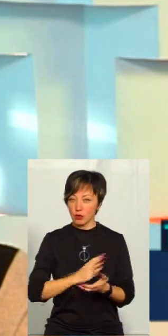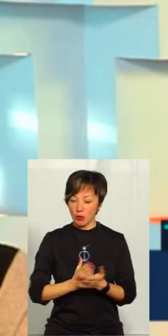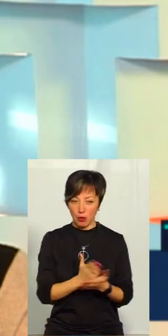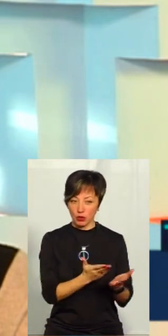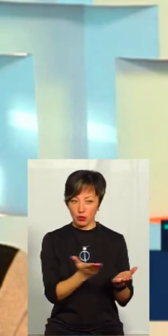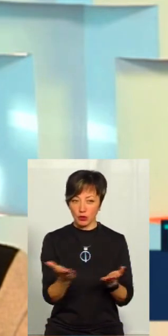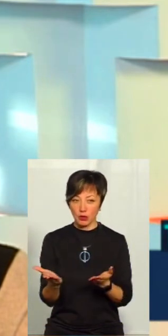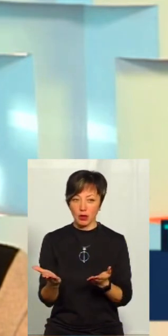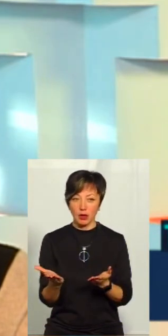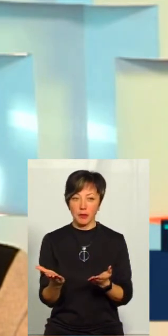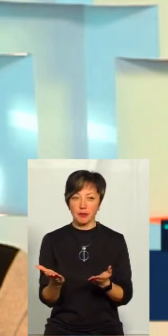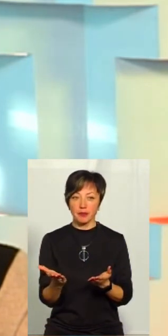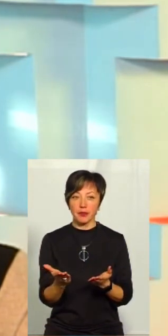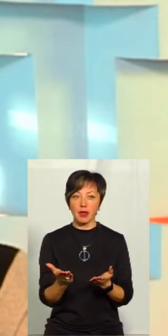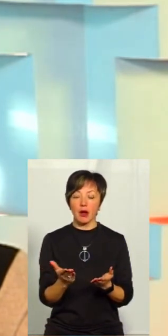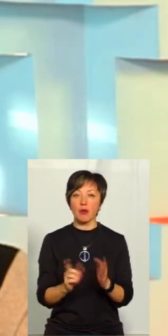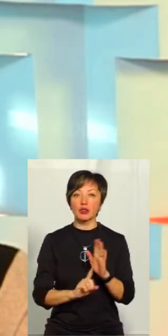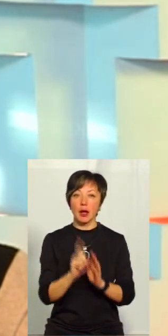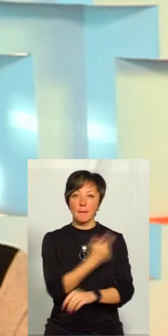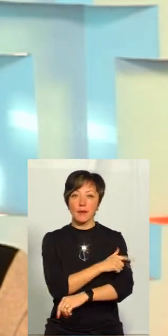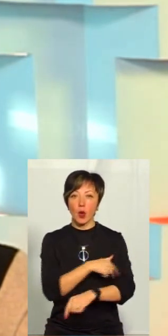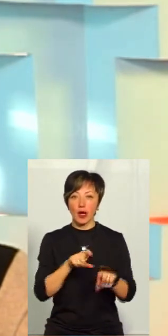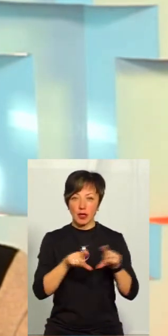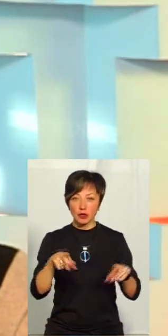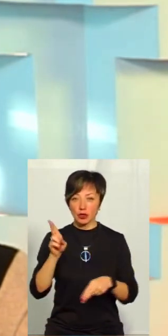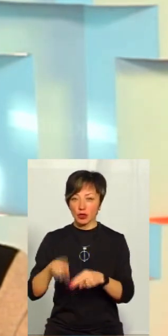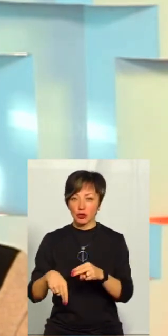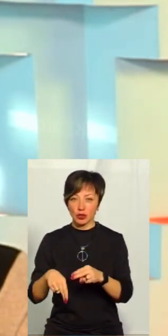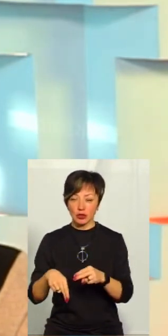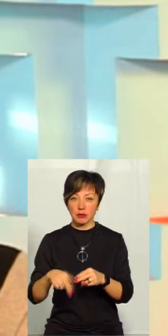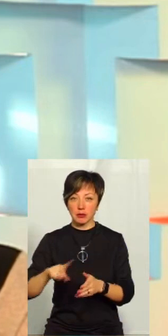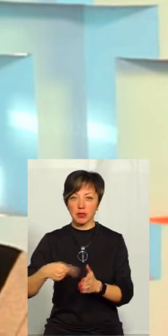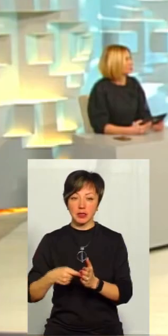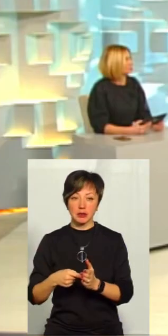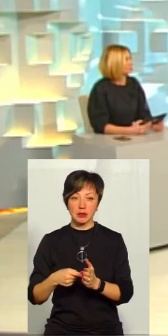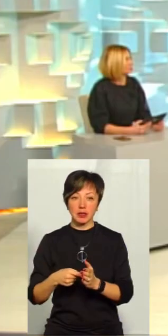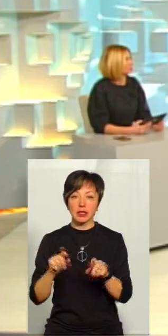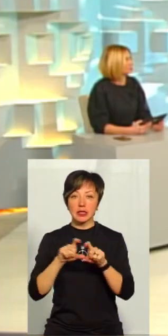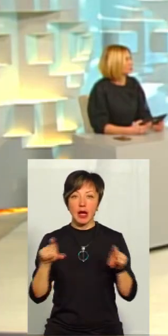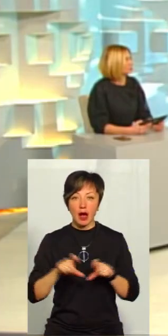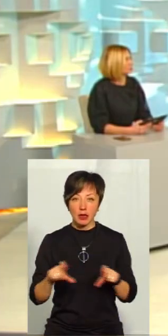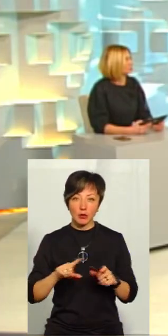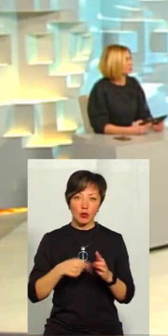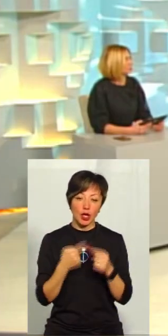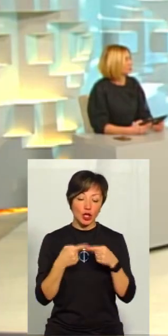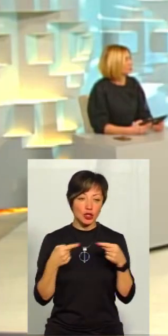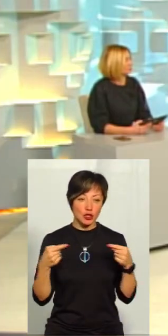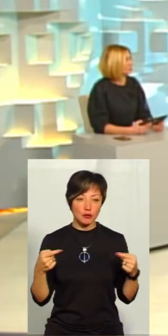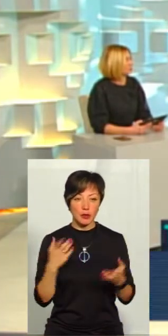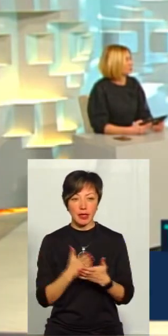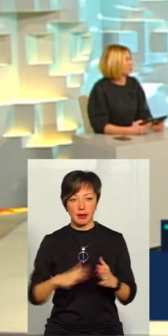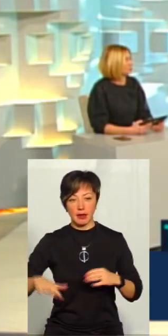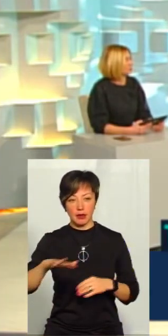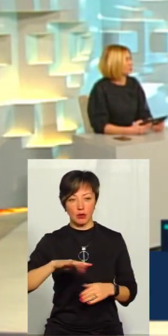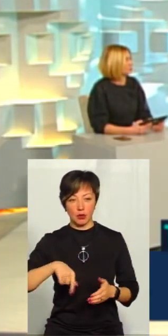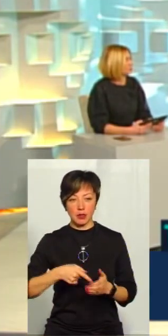послами, ходять починаючи від міської поліклініки, закінчуючи міськими закладами комунальними, іншими, які є